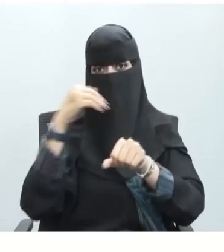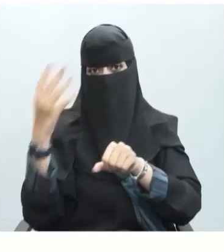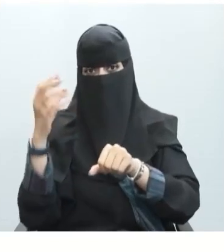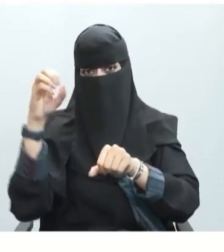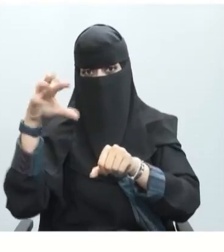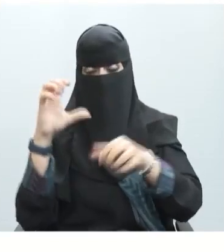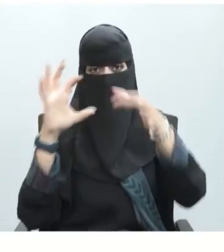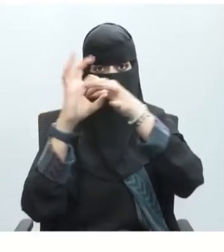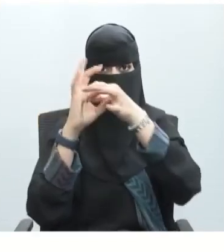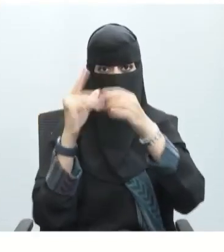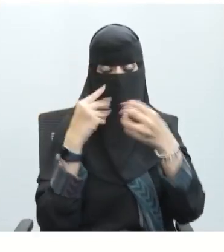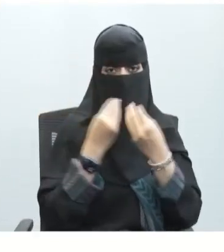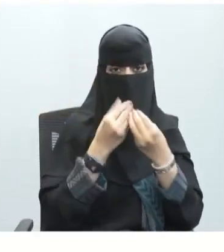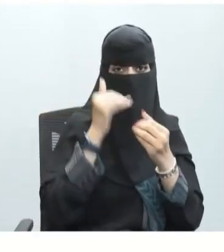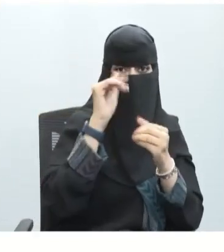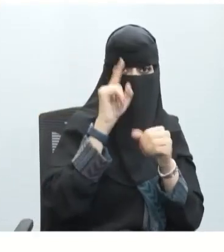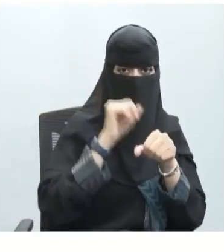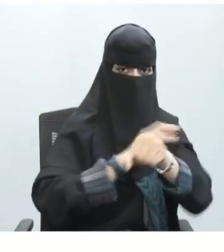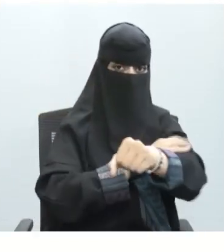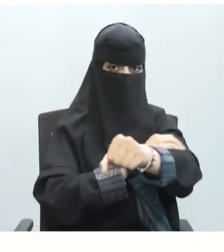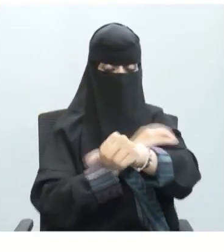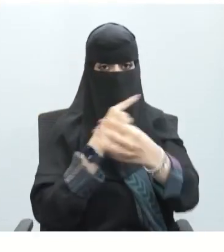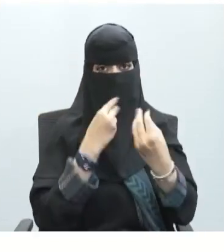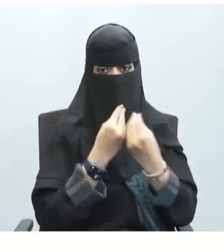مرتبط مع خلية عضلية